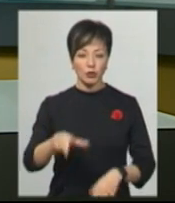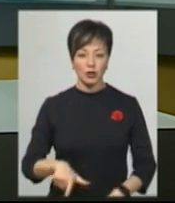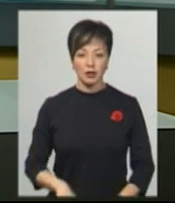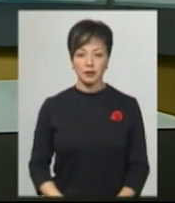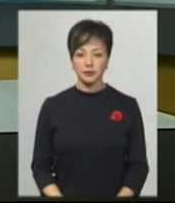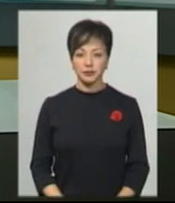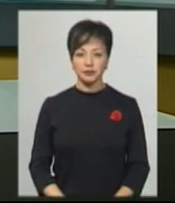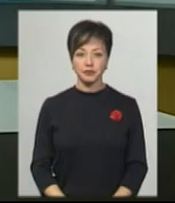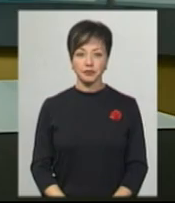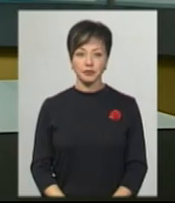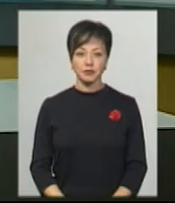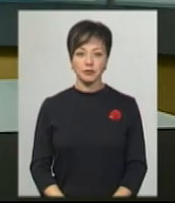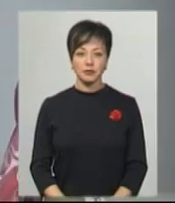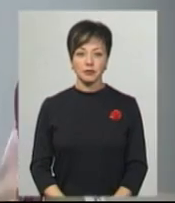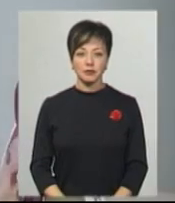Суспільного Неля Шпулак.